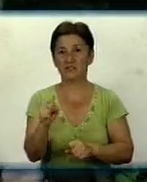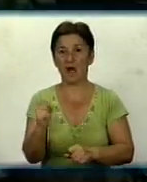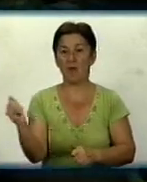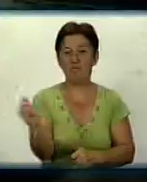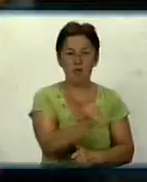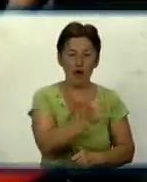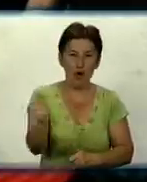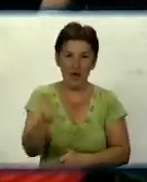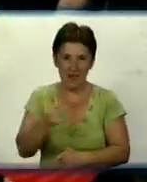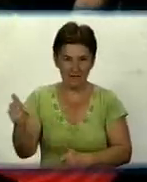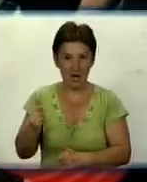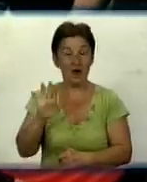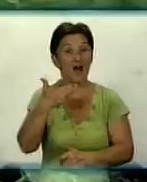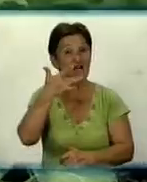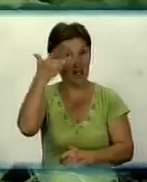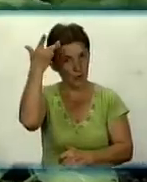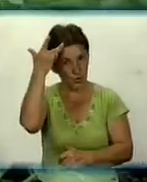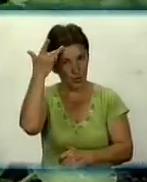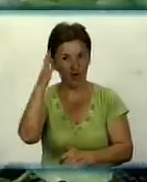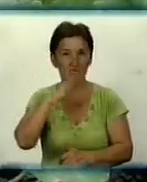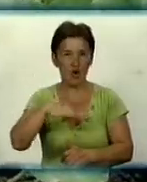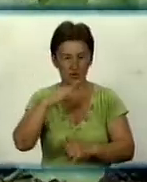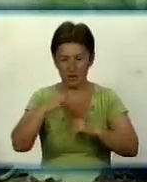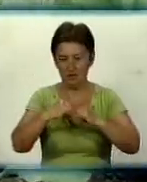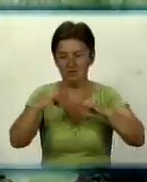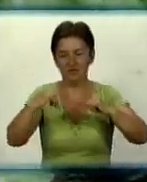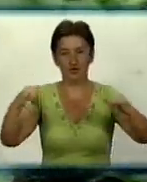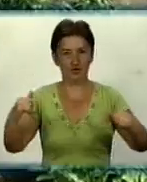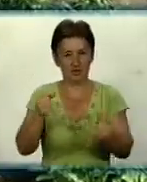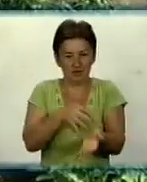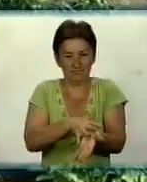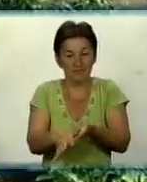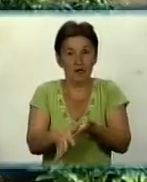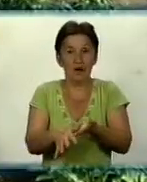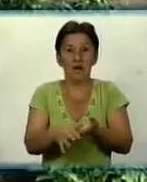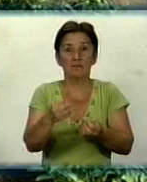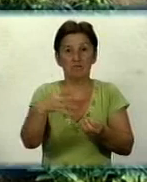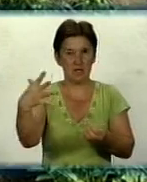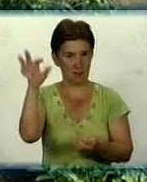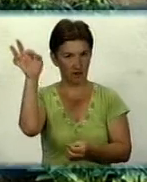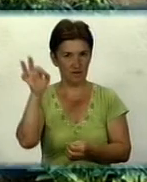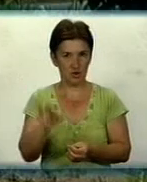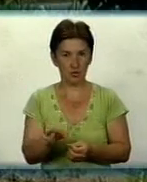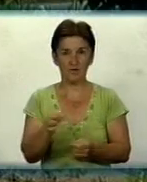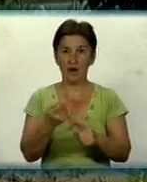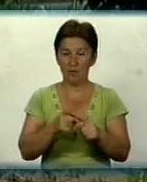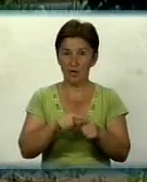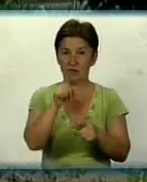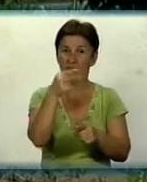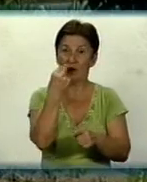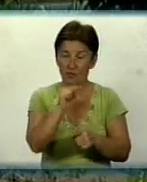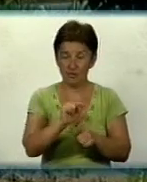чиновника, влітку використання води у місті збільшилось на 15%. Радить, аби не виникало непорозумінь з приводу оплати встановлювати